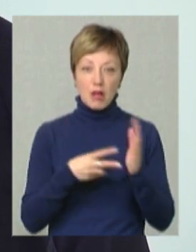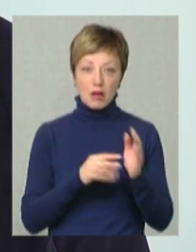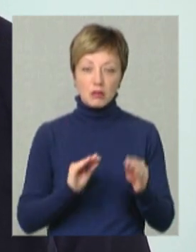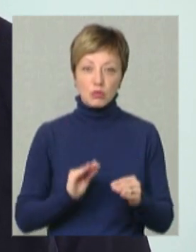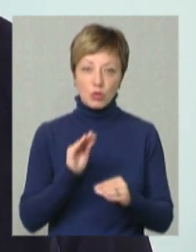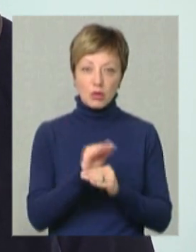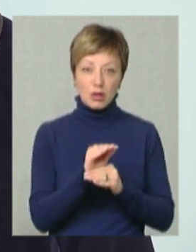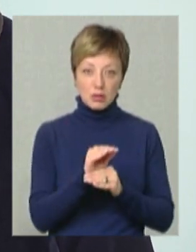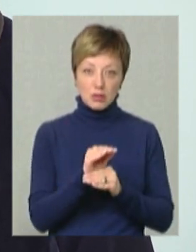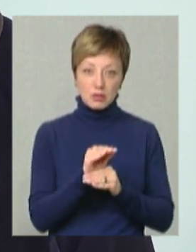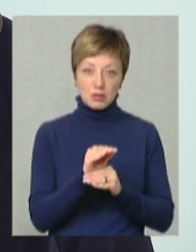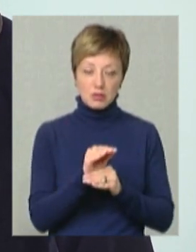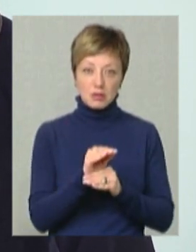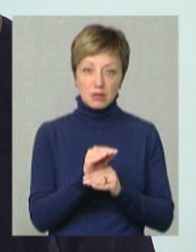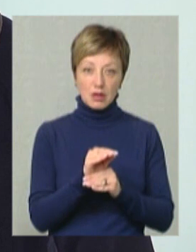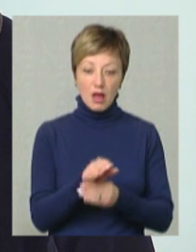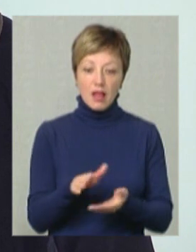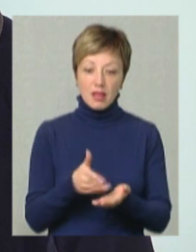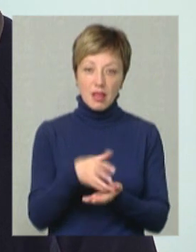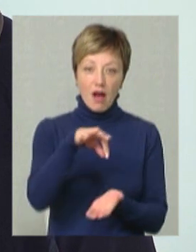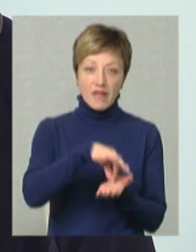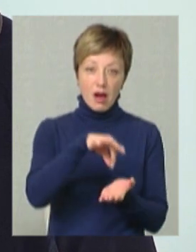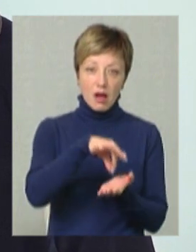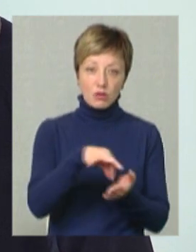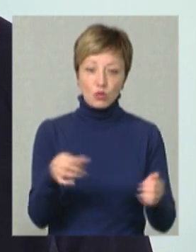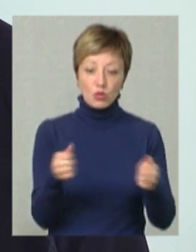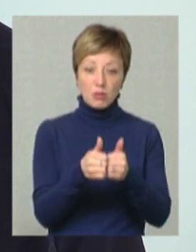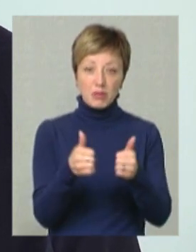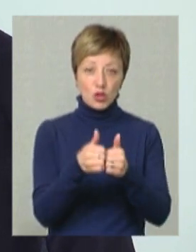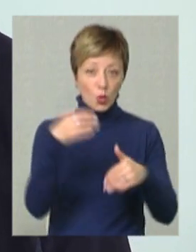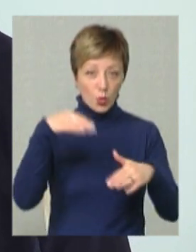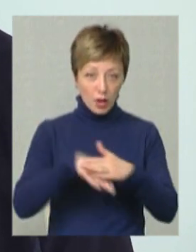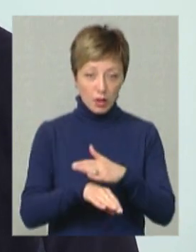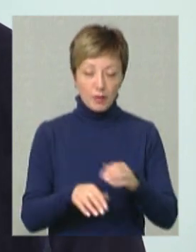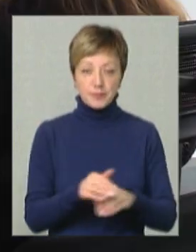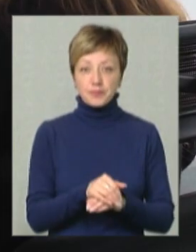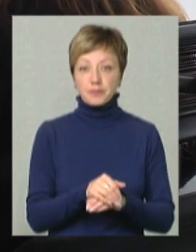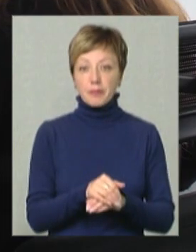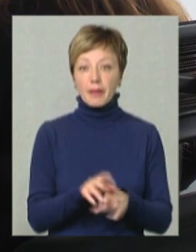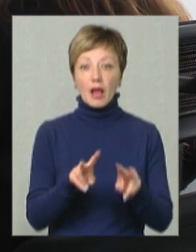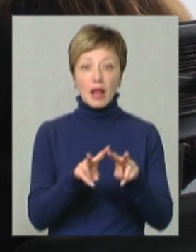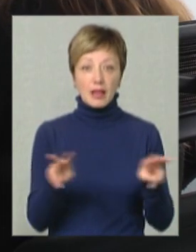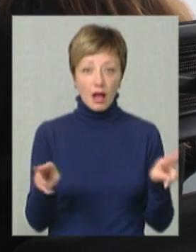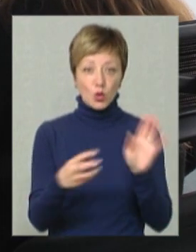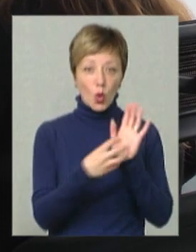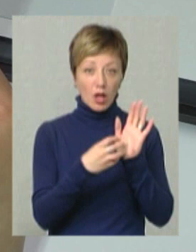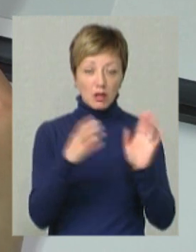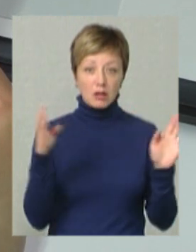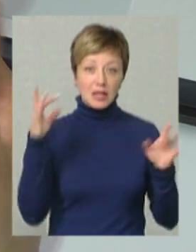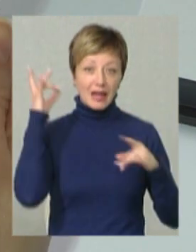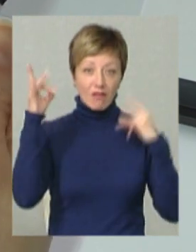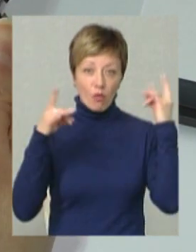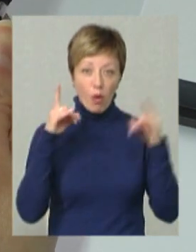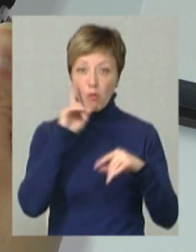навігацію до найближчого укриття. За словами Степана Танасійчука, аналогів за стосунку «Повітряна